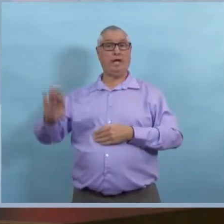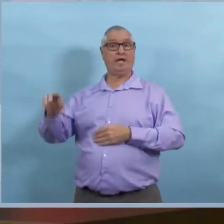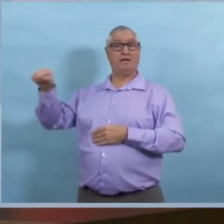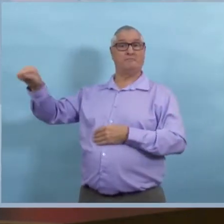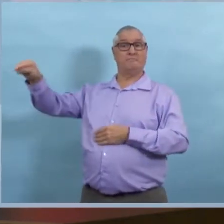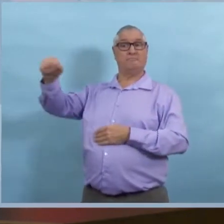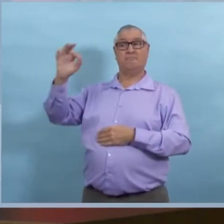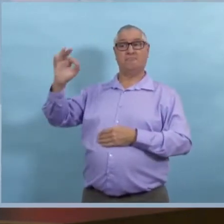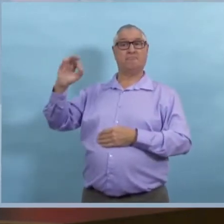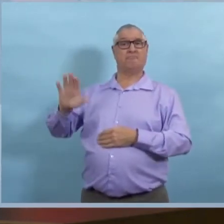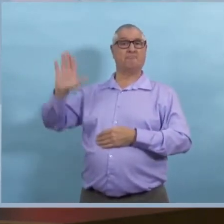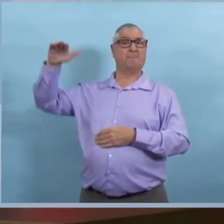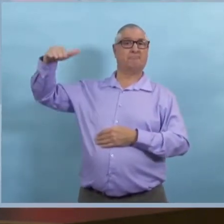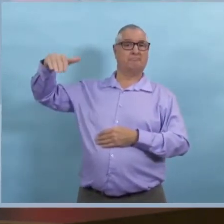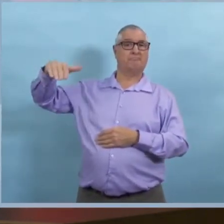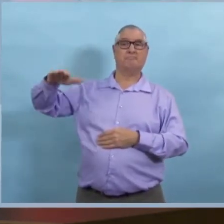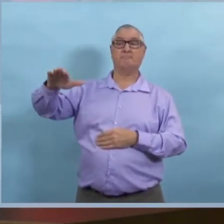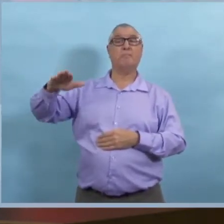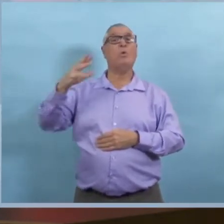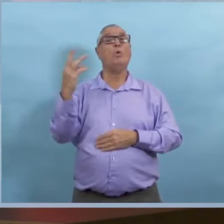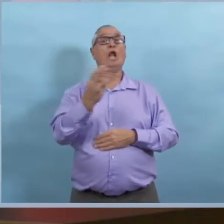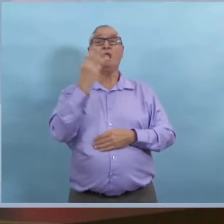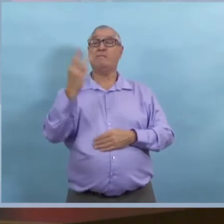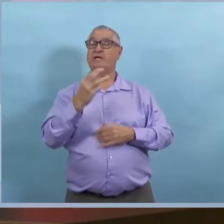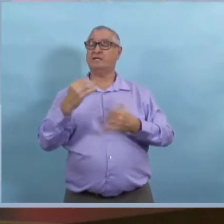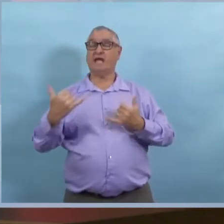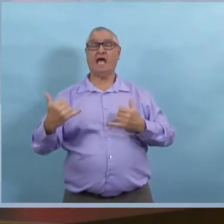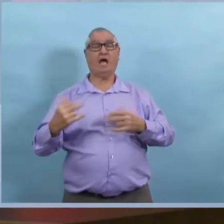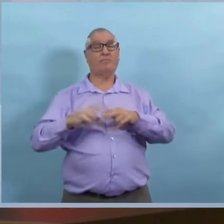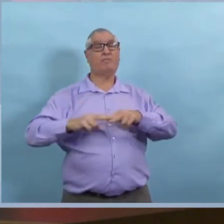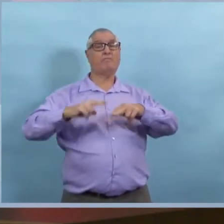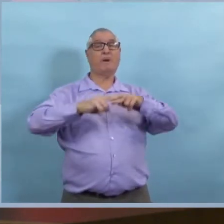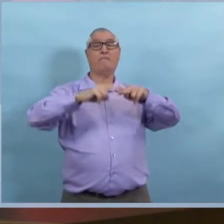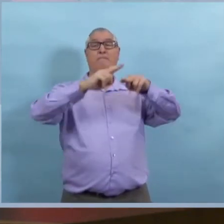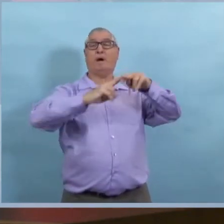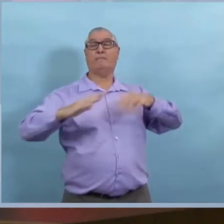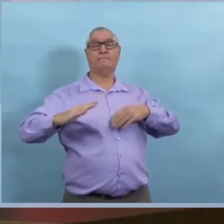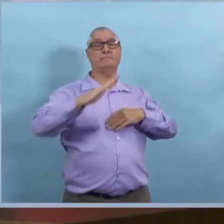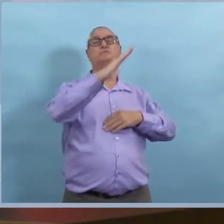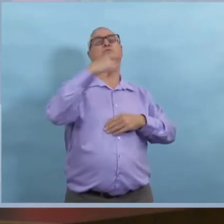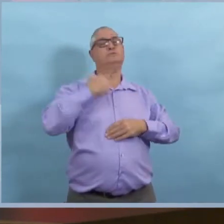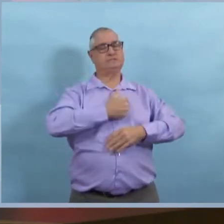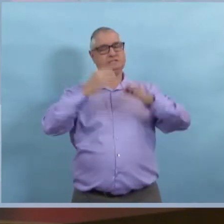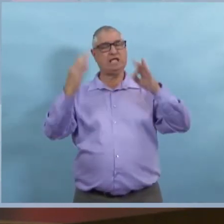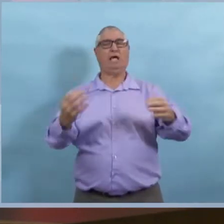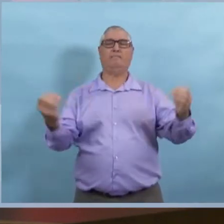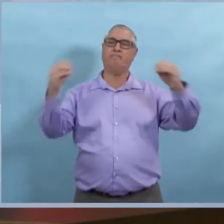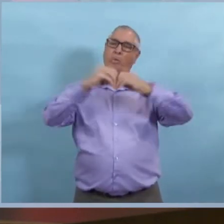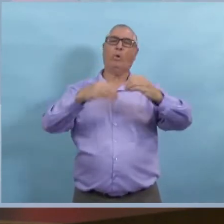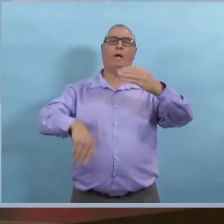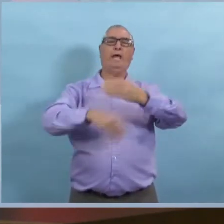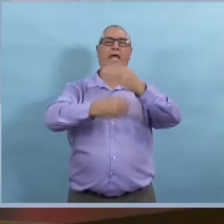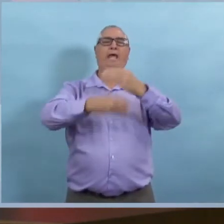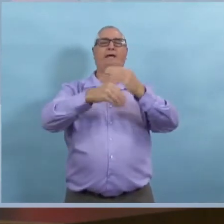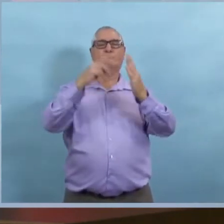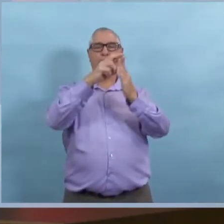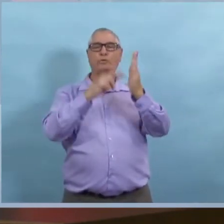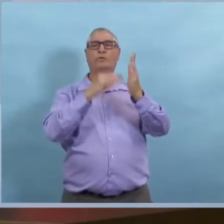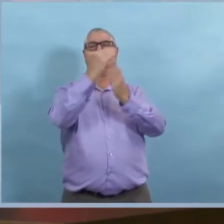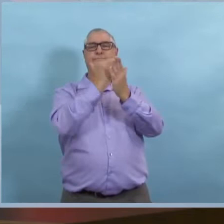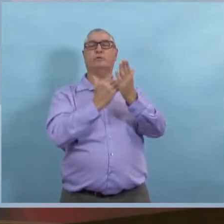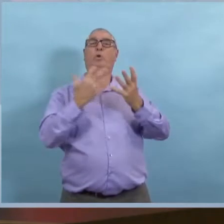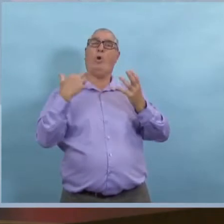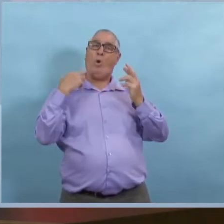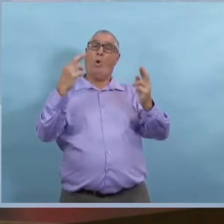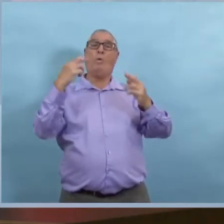élargit d'ailleurs. Mais je veux dire, ça va bien fonctionner dans la région de Perry Mountain et nous pensons que ça va fonctionner ici aussi à Winnipeg. Il faut juste qu'on arrive à trouver ce